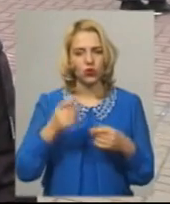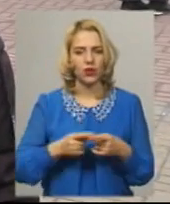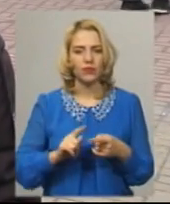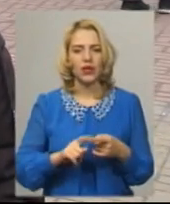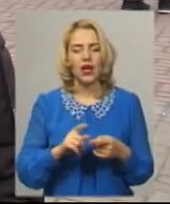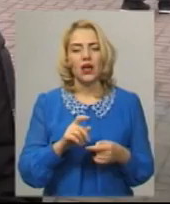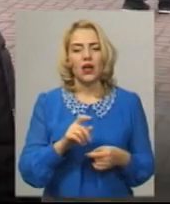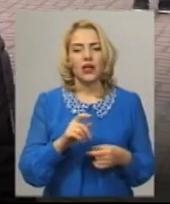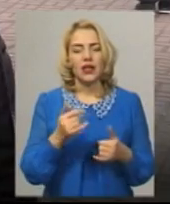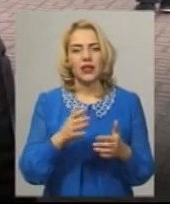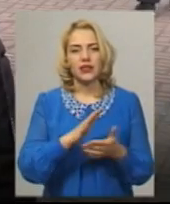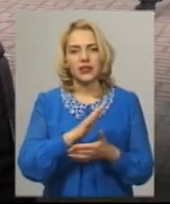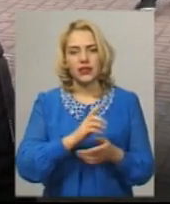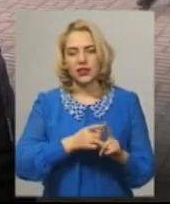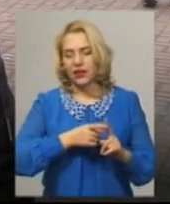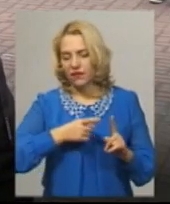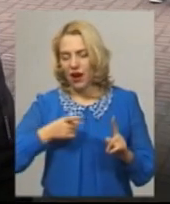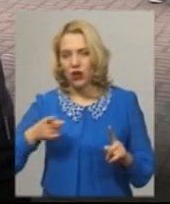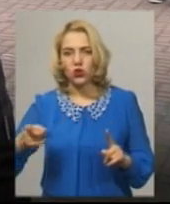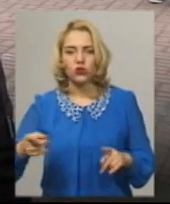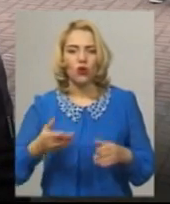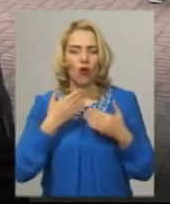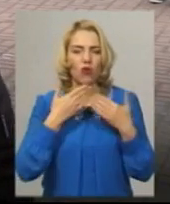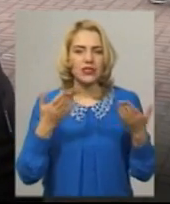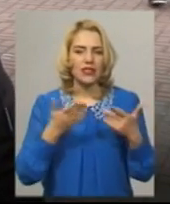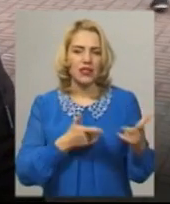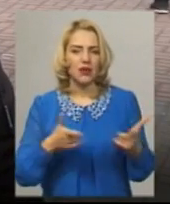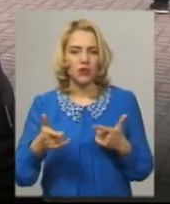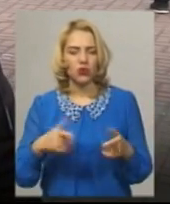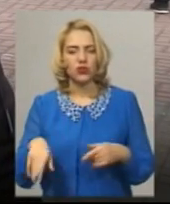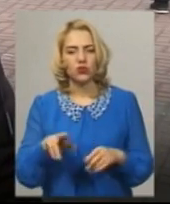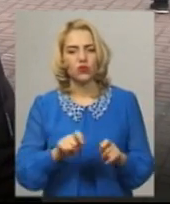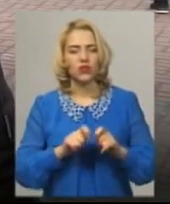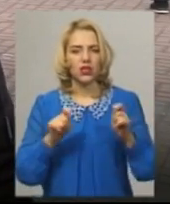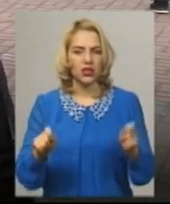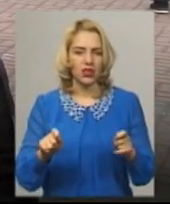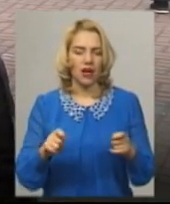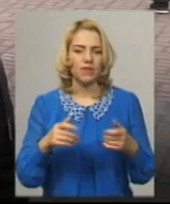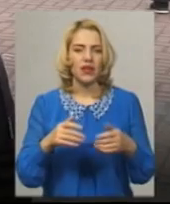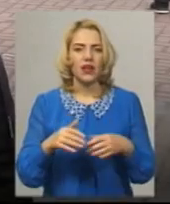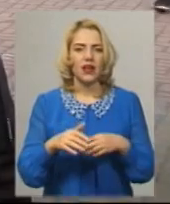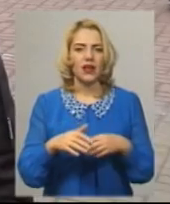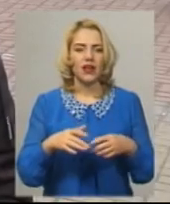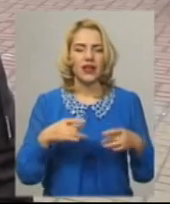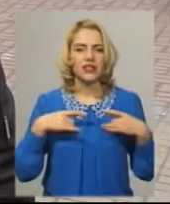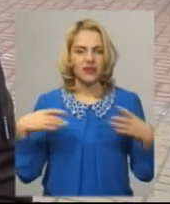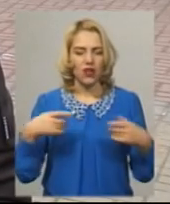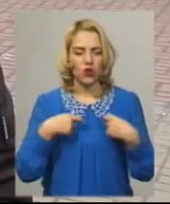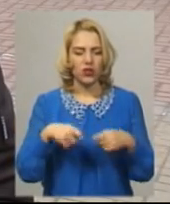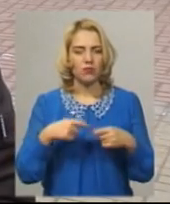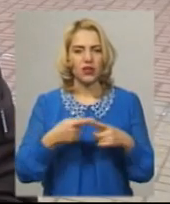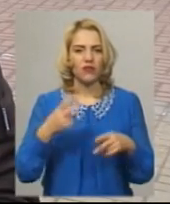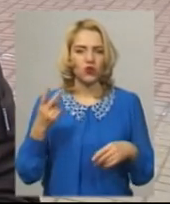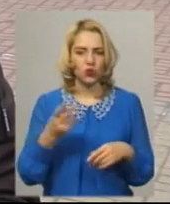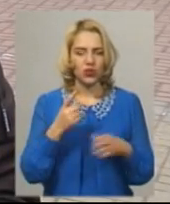ради Артем Ромасюков. Тривають останні приготування до відкриття різдвяного ярмарку, і ми вже вдруге,